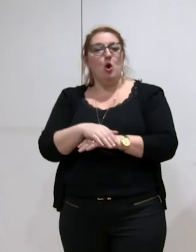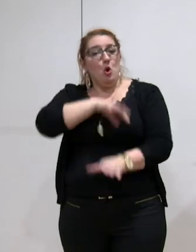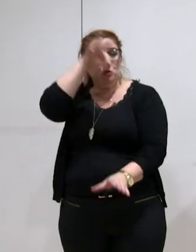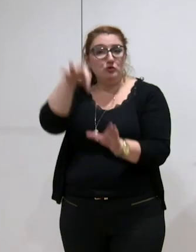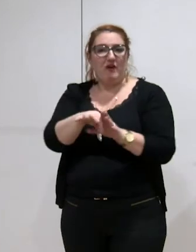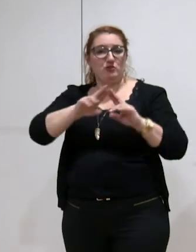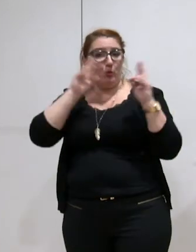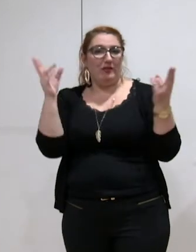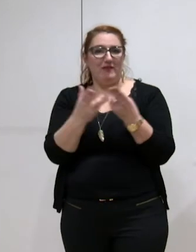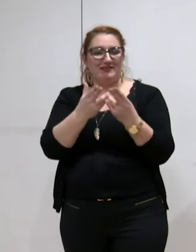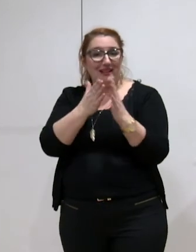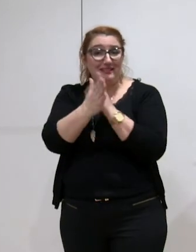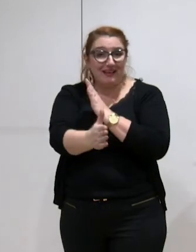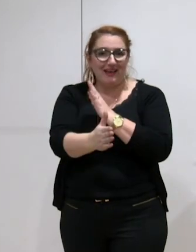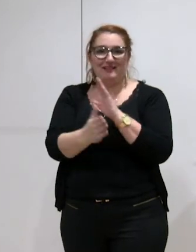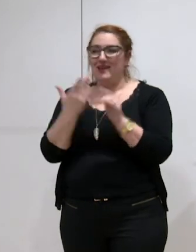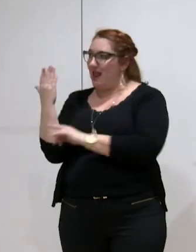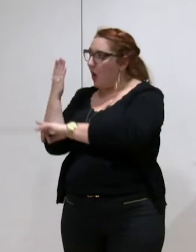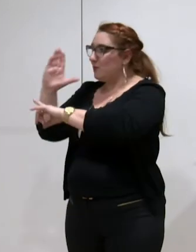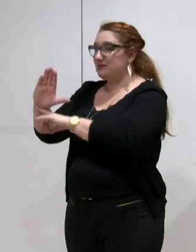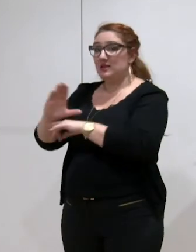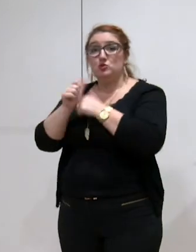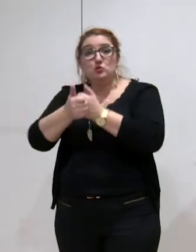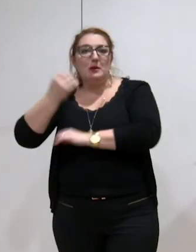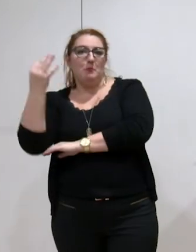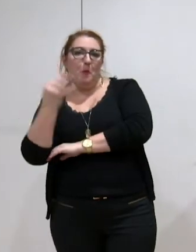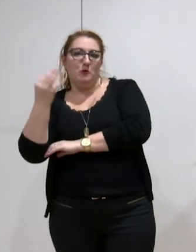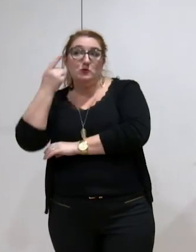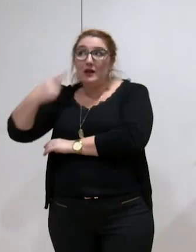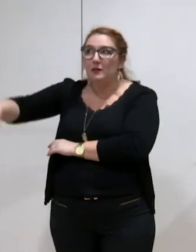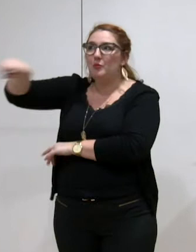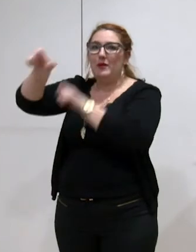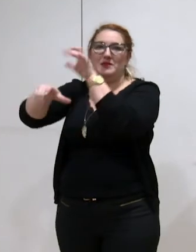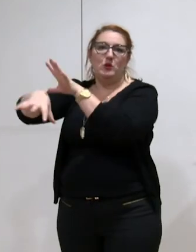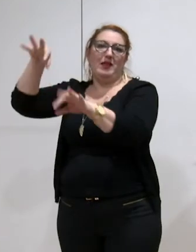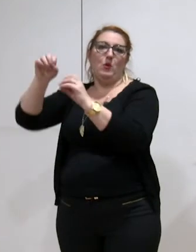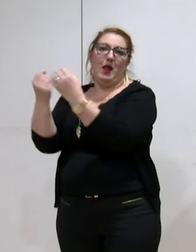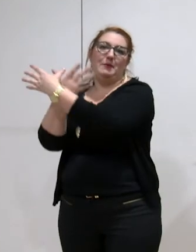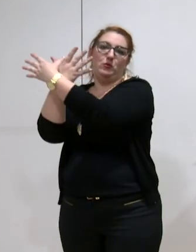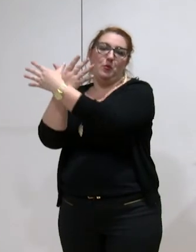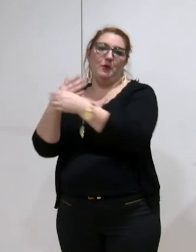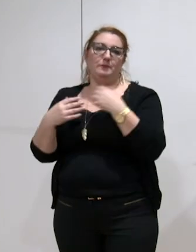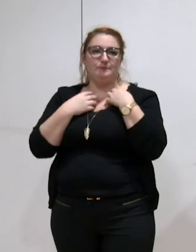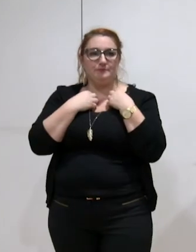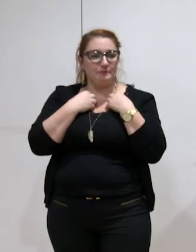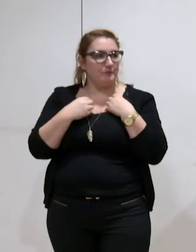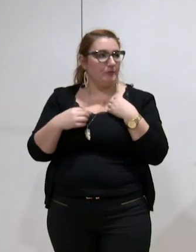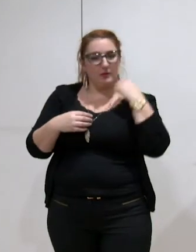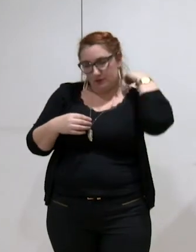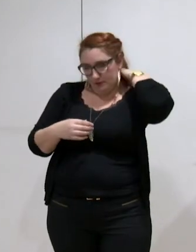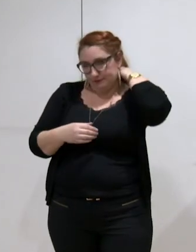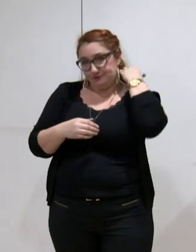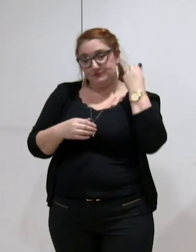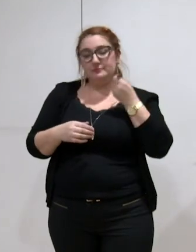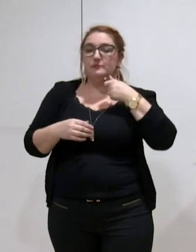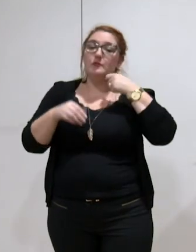à la proportionnelle des forces politiques élues par les métropolitains ? Ce soir, l'approbation du rapport